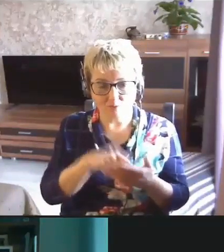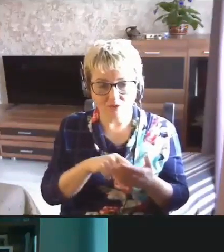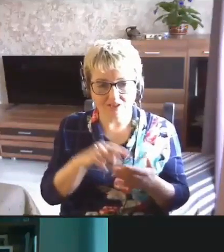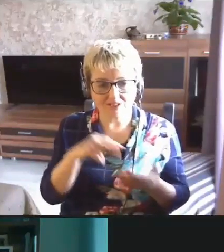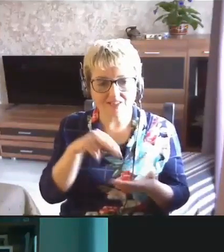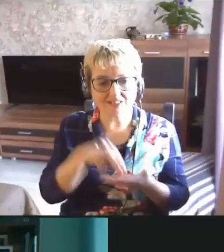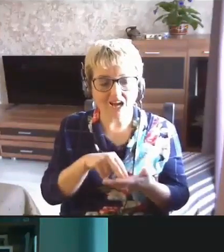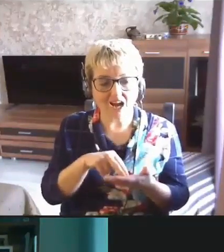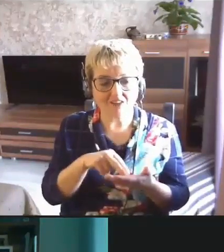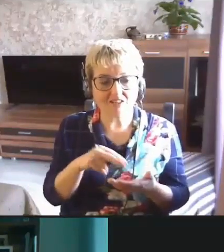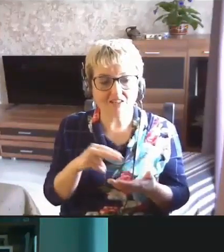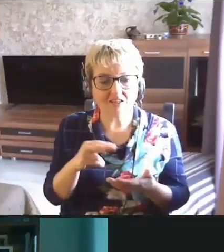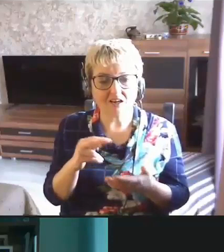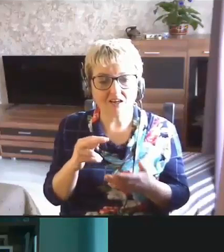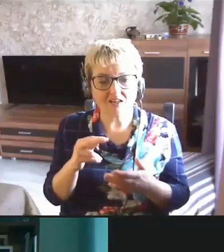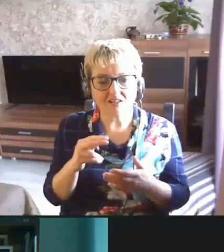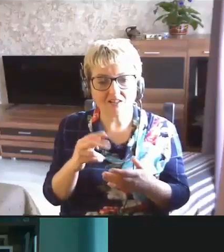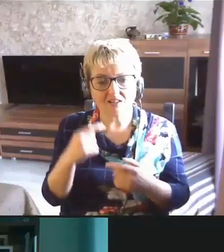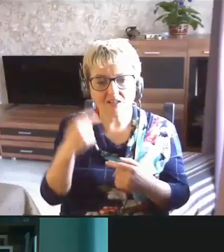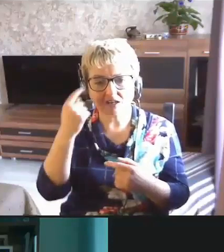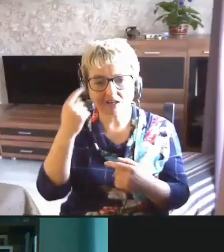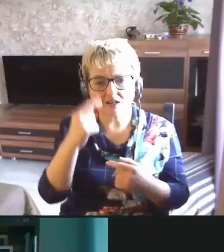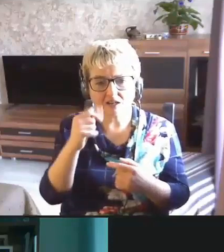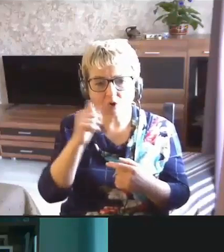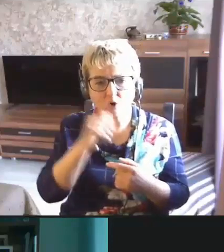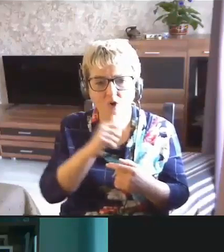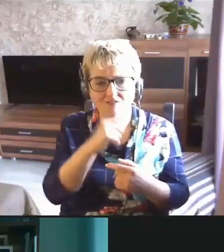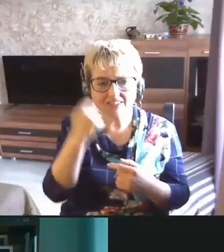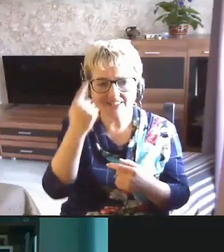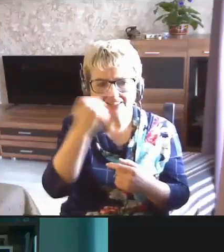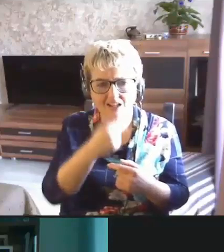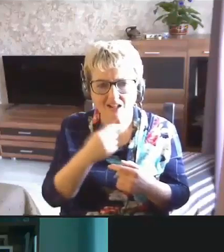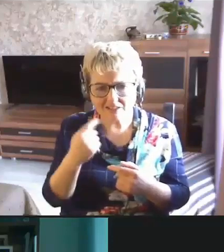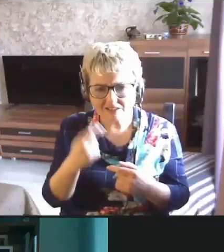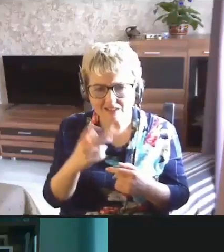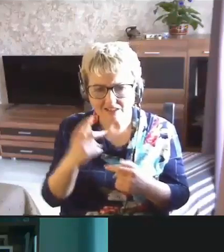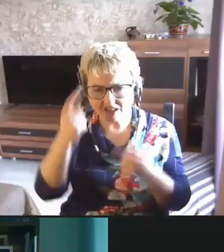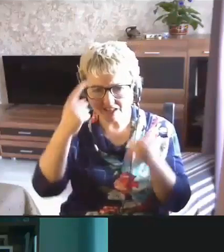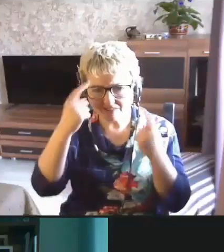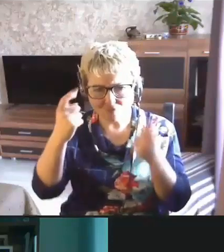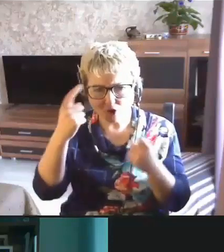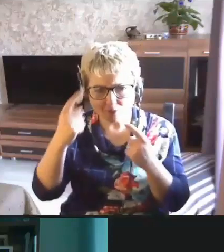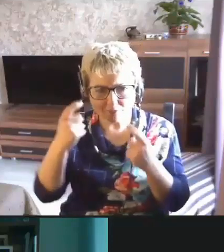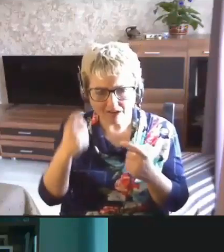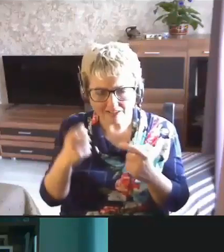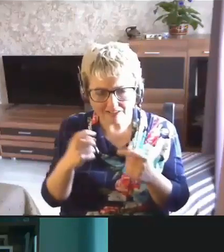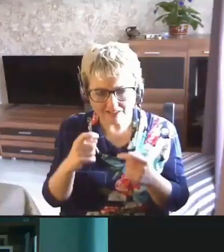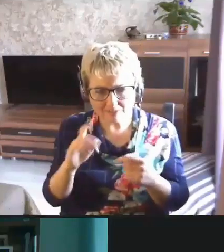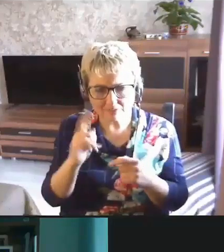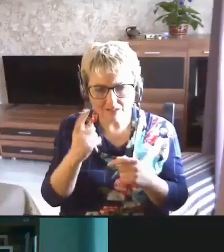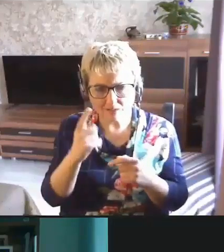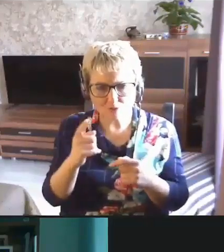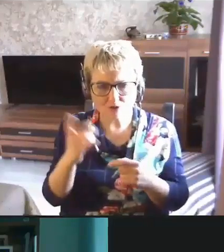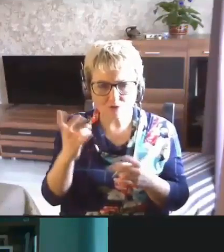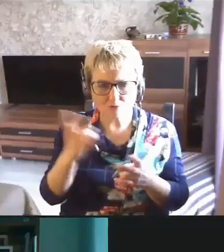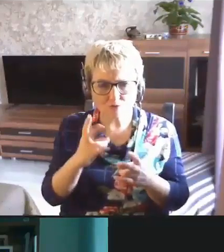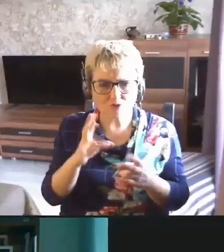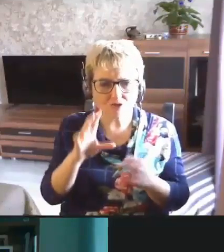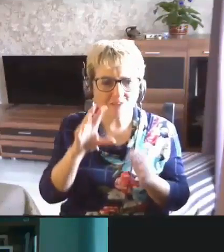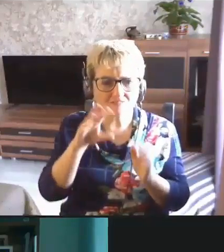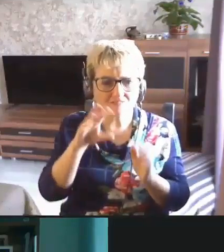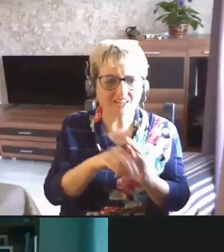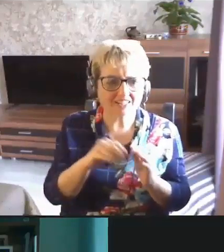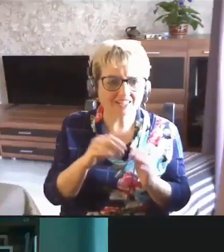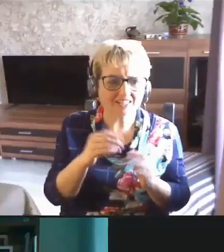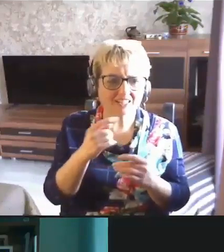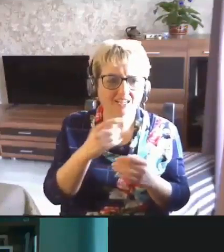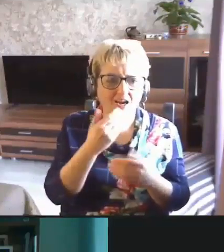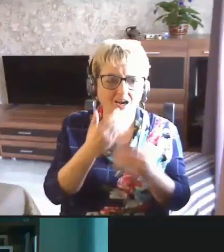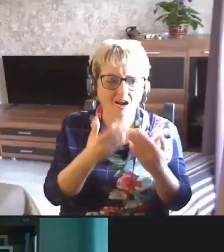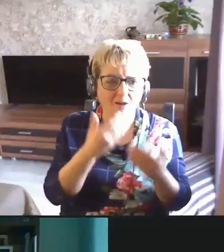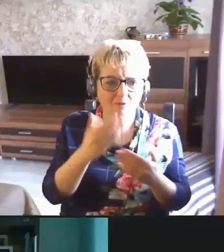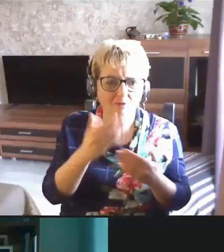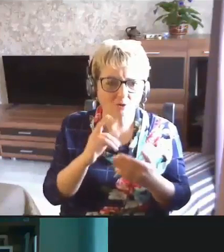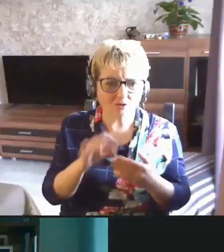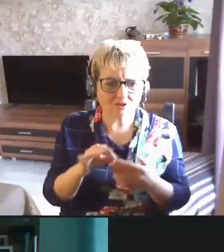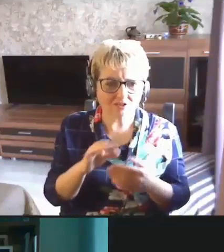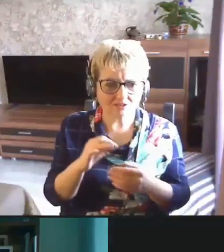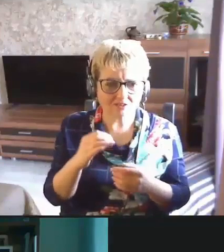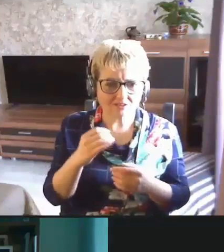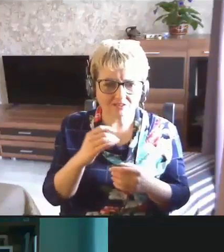ставят консенсиальности информации, потому что надо вводить данные, вопросы,